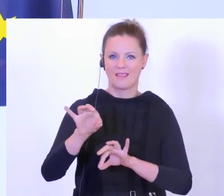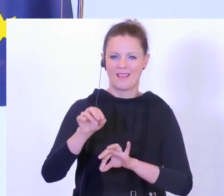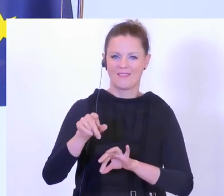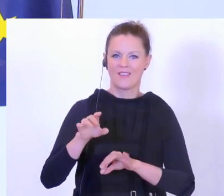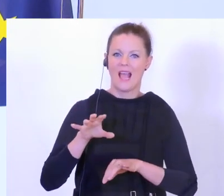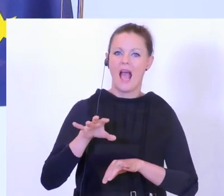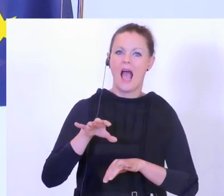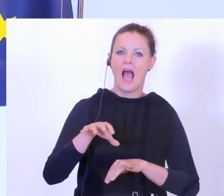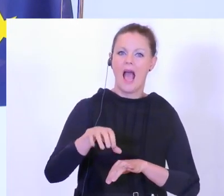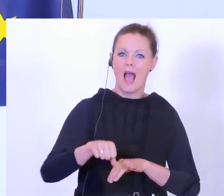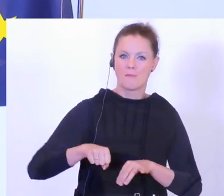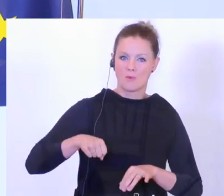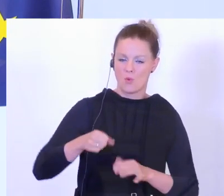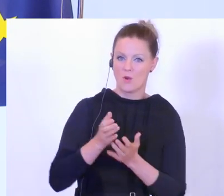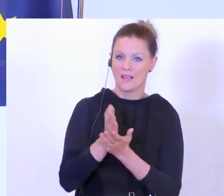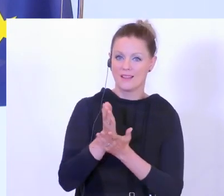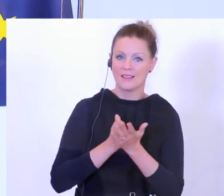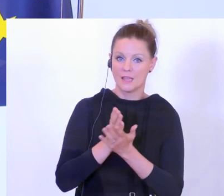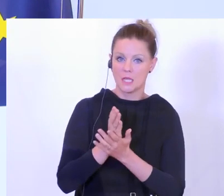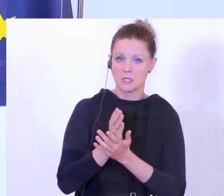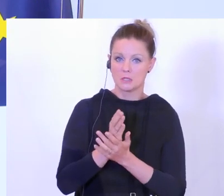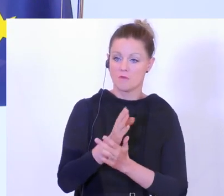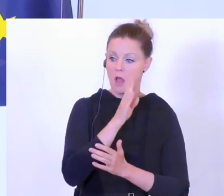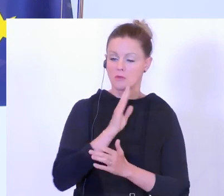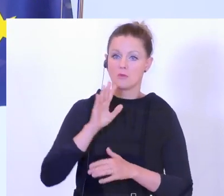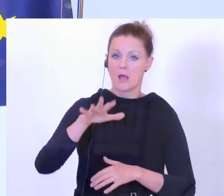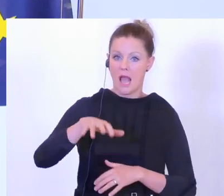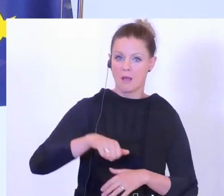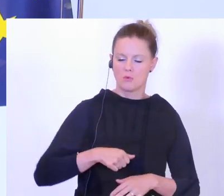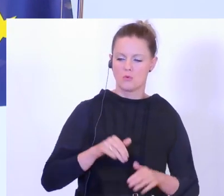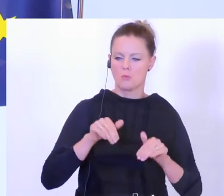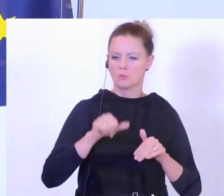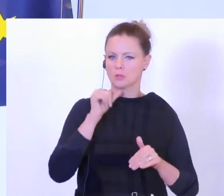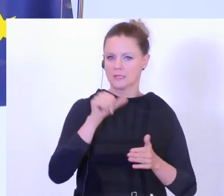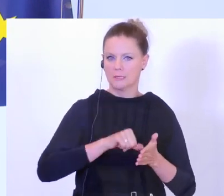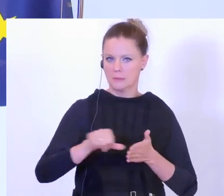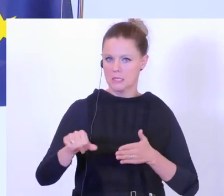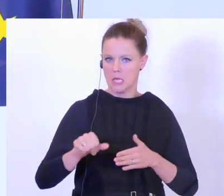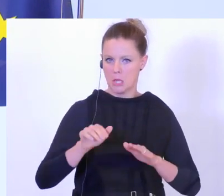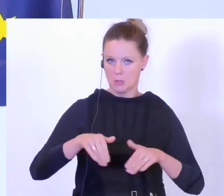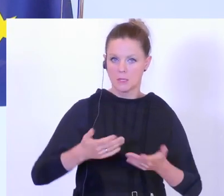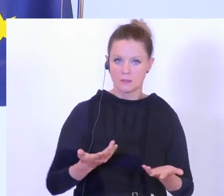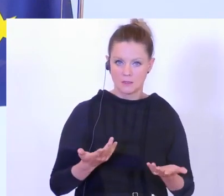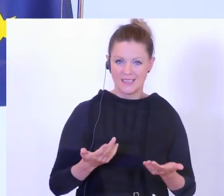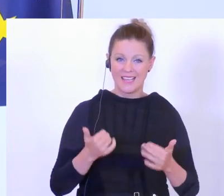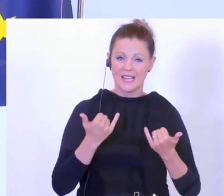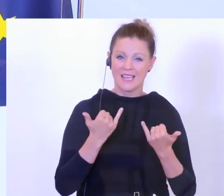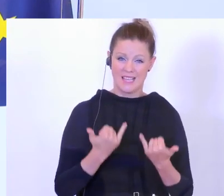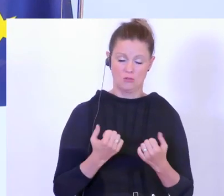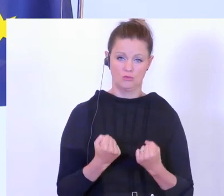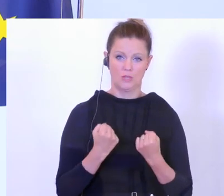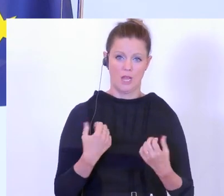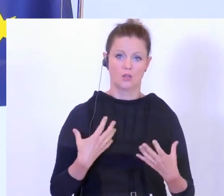dort unerkannt abholen kann und dann nicht bezahlen muss. Wir sind hier in enger Zusammenarbeit, zum Beispiel mit der österreichischen Post,